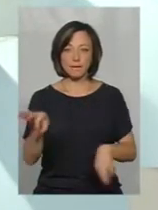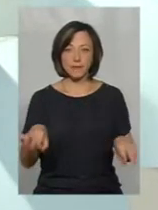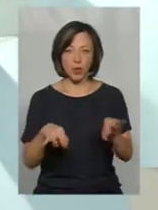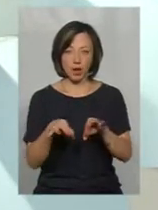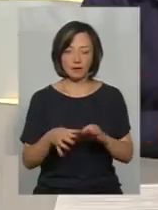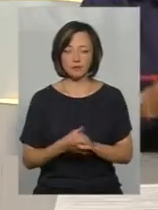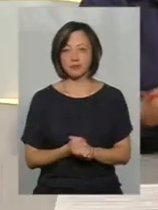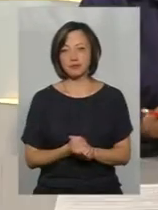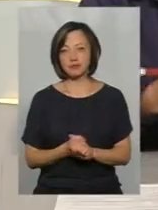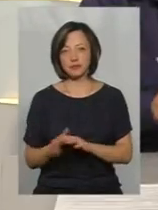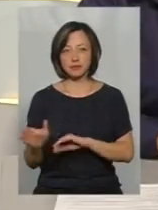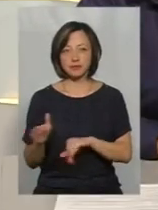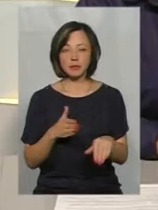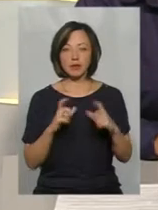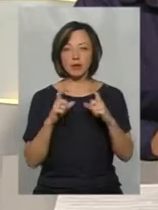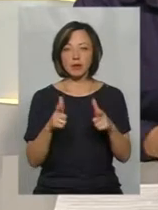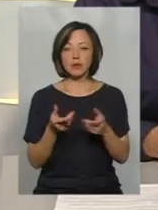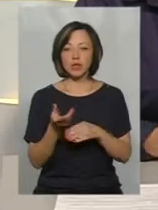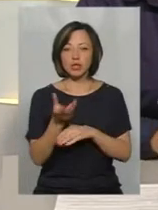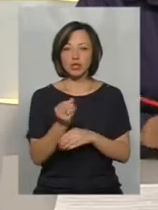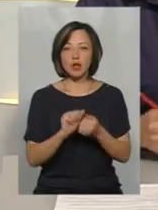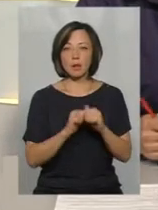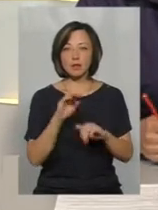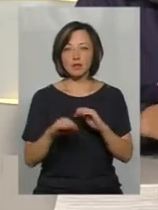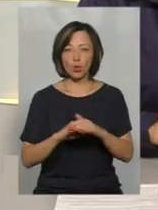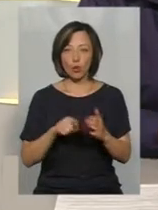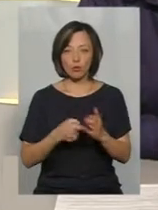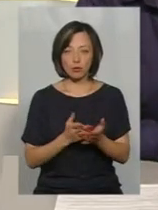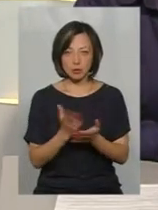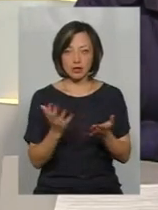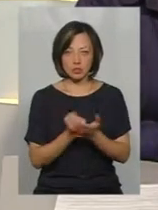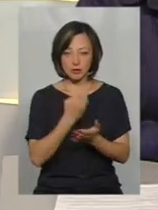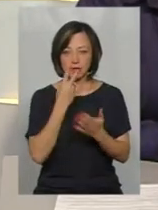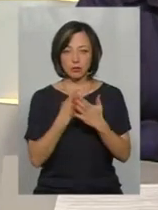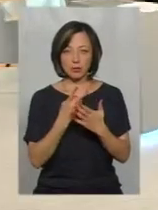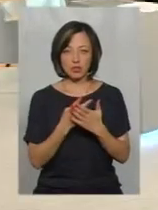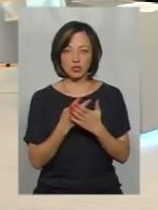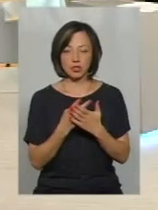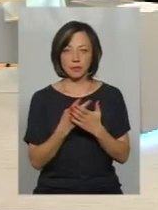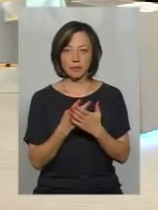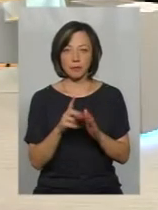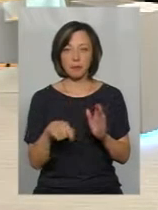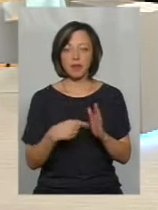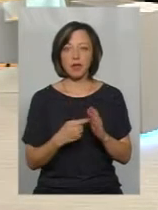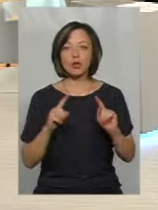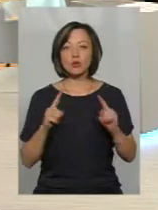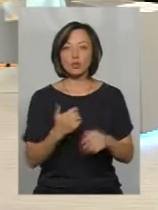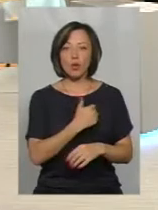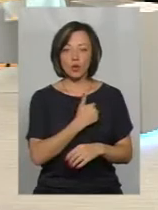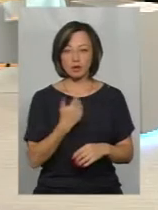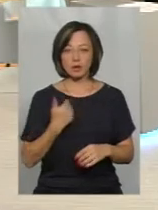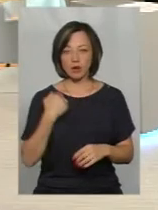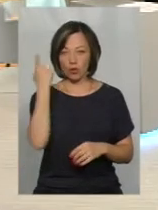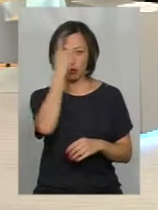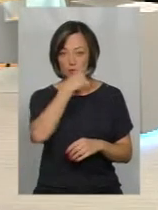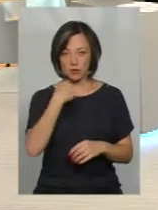А в платіжках кам'янчан на комунальні це якось знайде відображення? Дуже хочеться і мені особисто